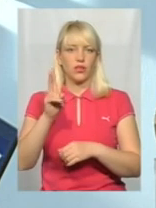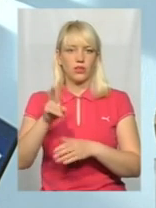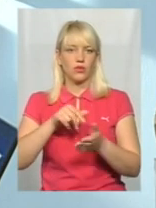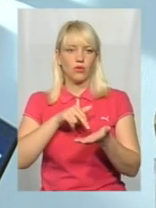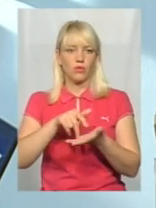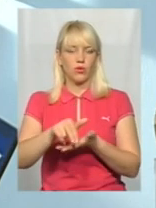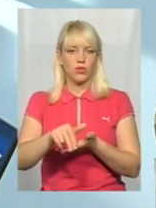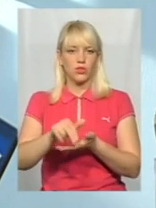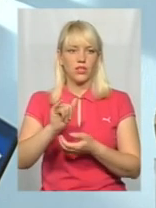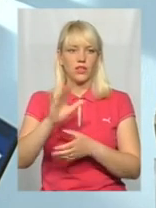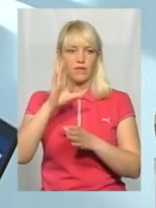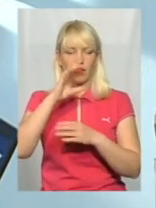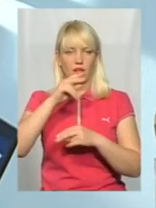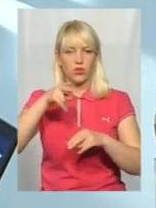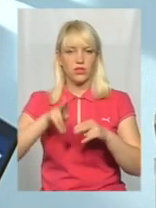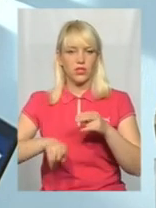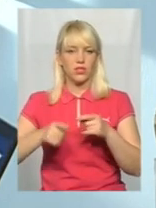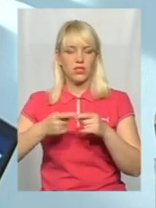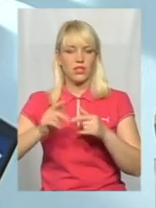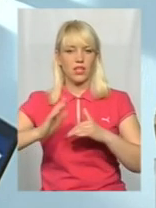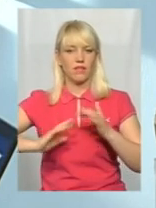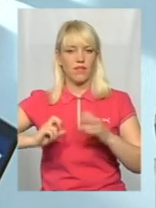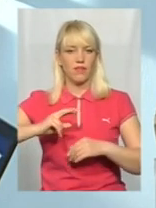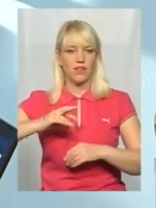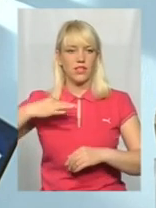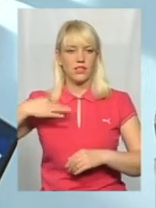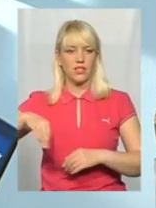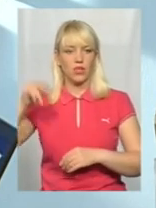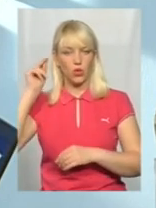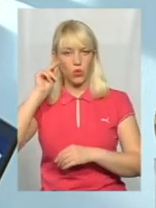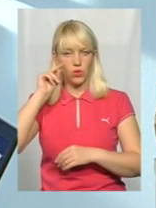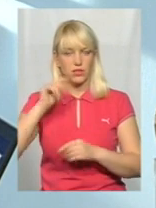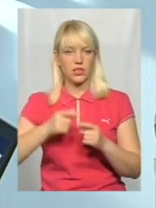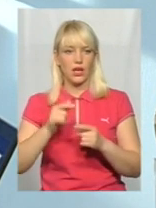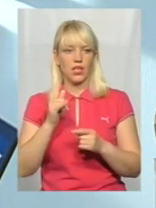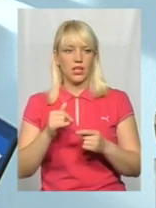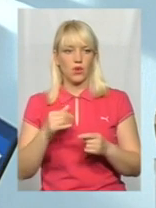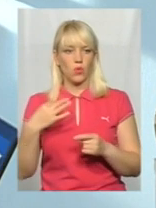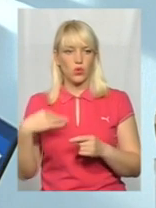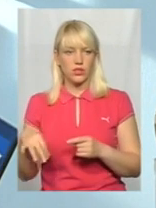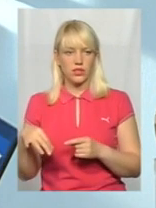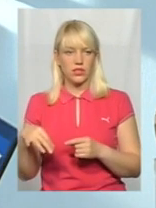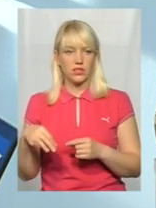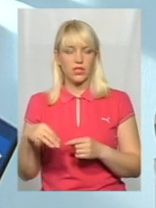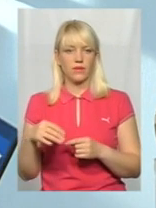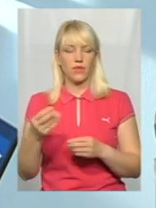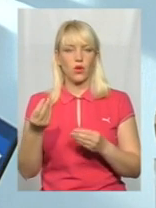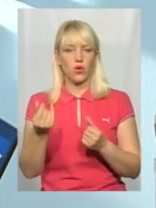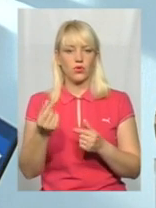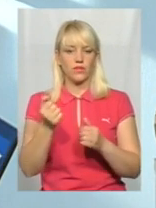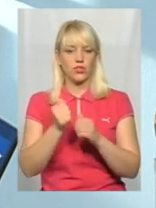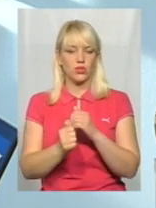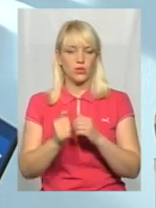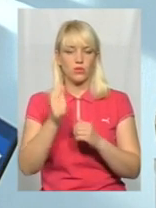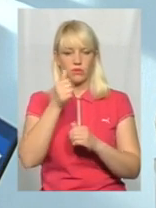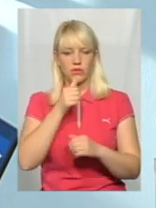і вдало закінчив цей кваліфікаційний курс. Так званий Q-курс – це грошова, що місячна